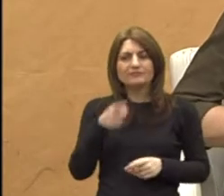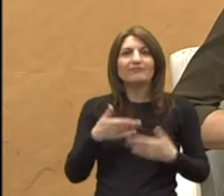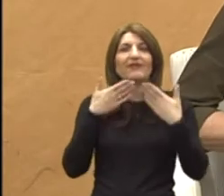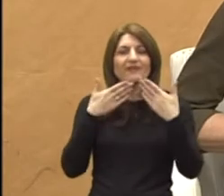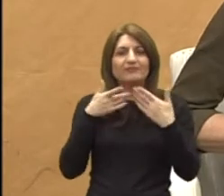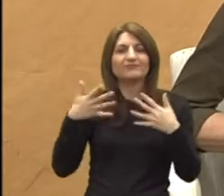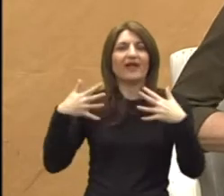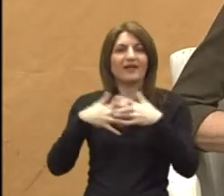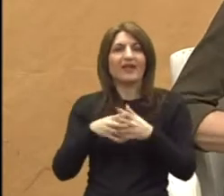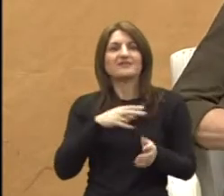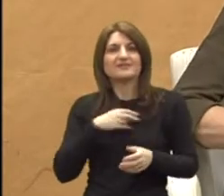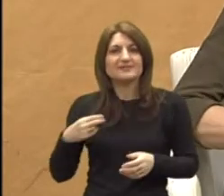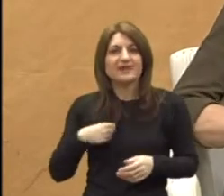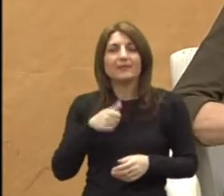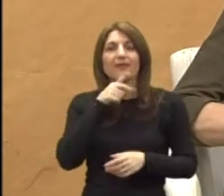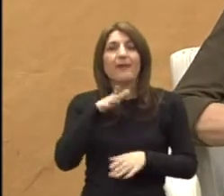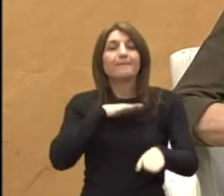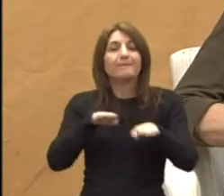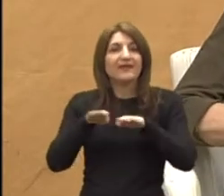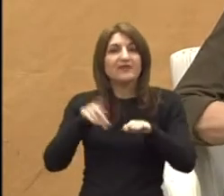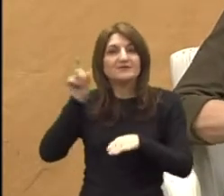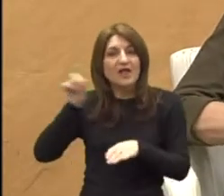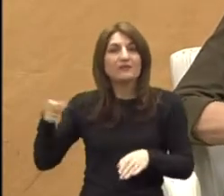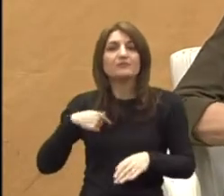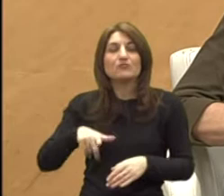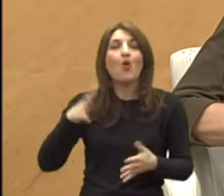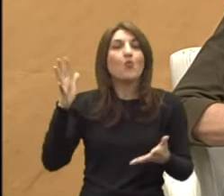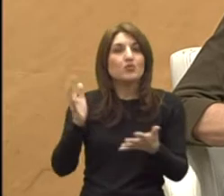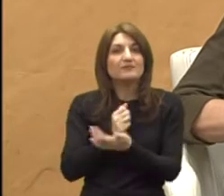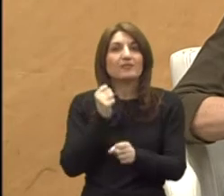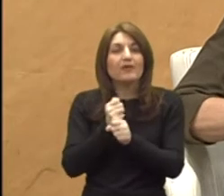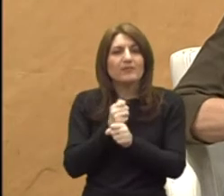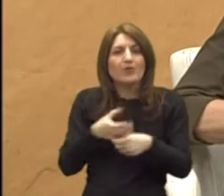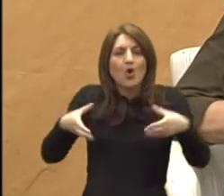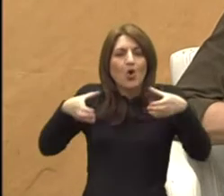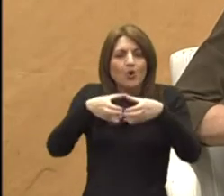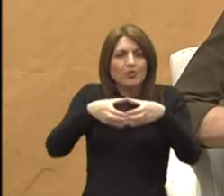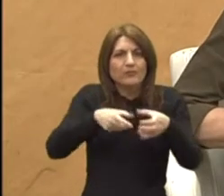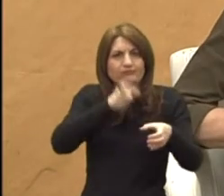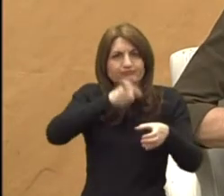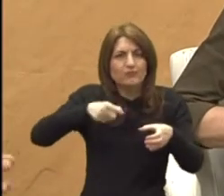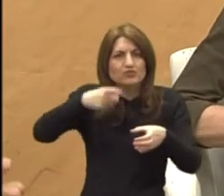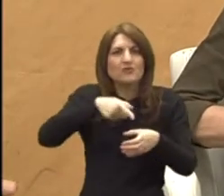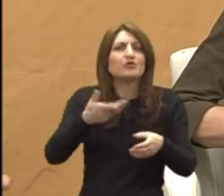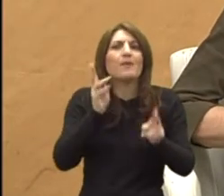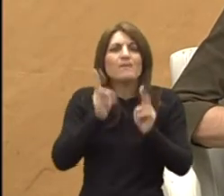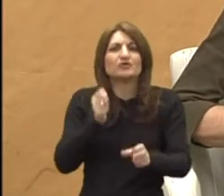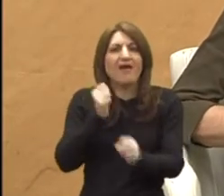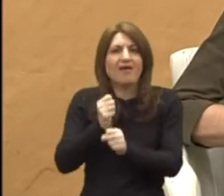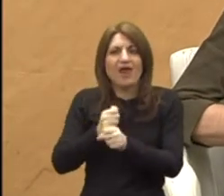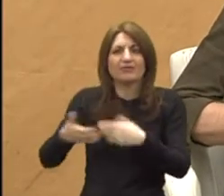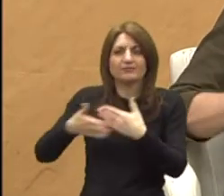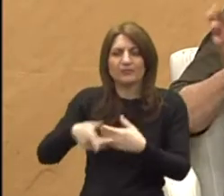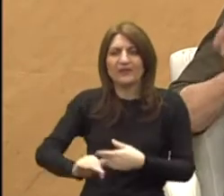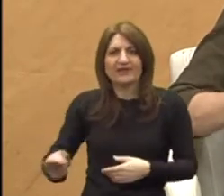u Zagrebu i ministarstvu uspjeli ekipirati se timom koji je potreban za rad sa ovom djecom, a u